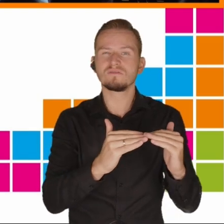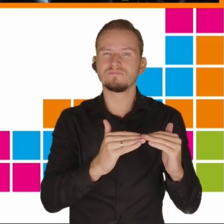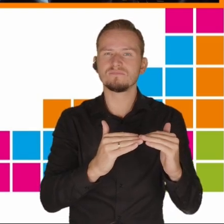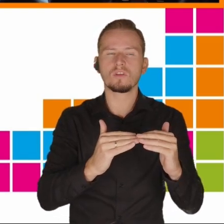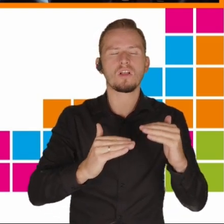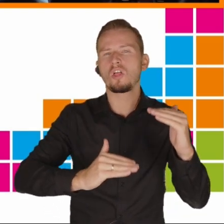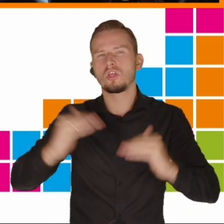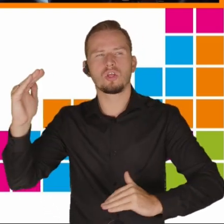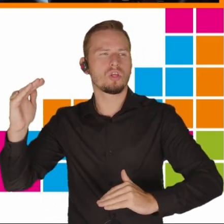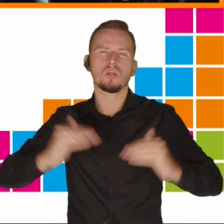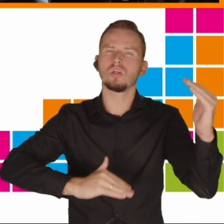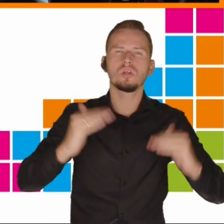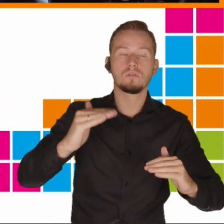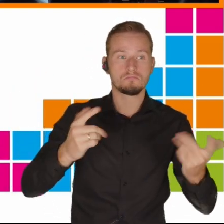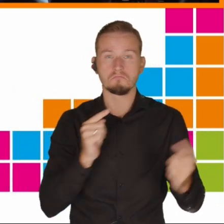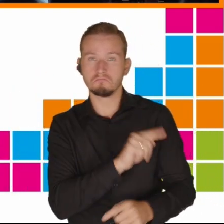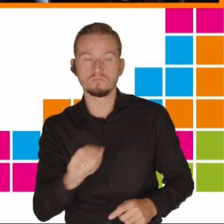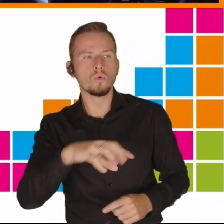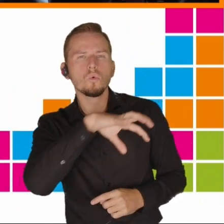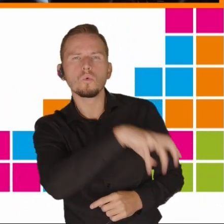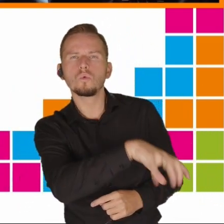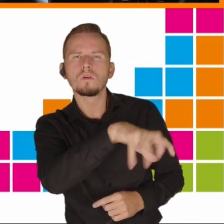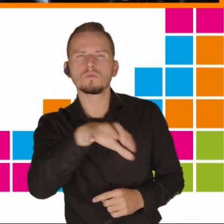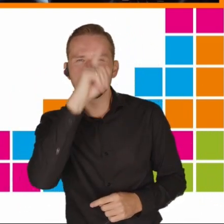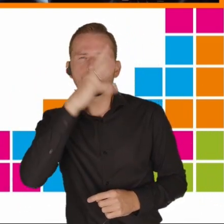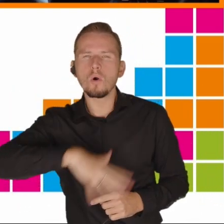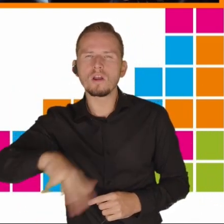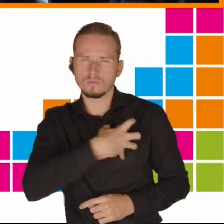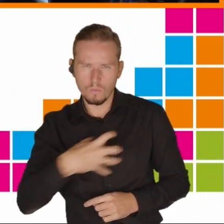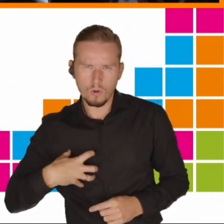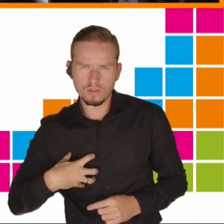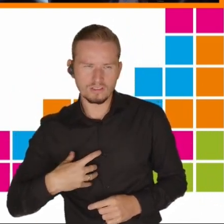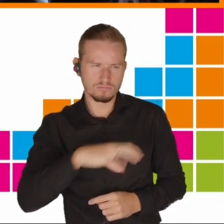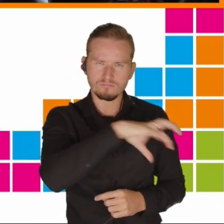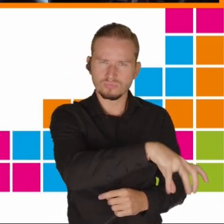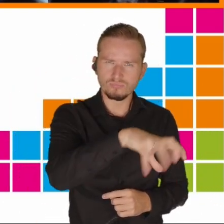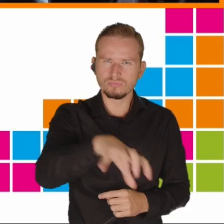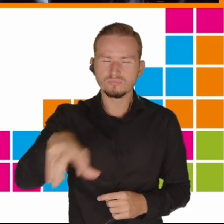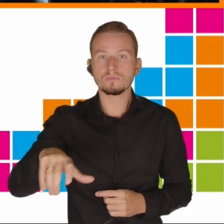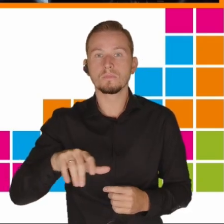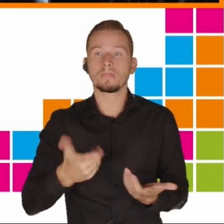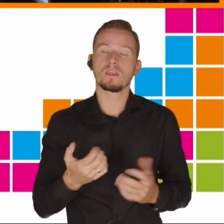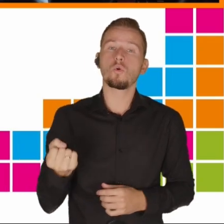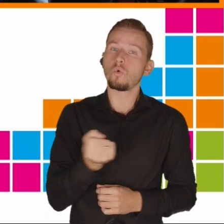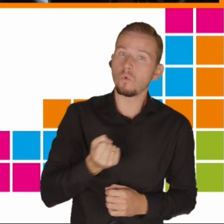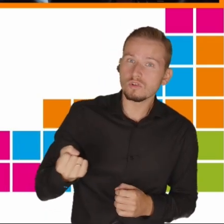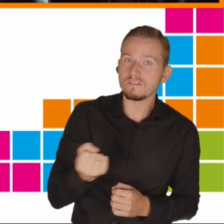szczególnie pomiędzy grupami społeczno-gospodarczymi w zresie używania